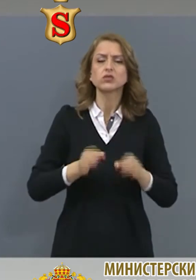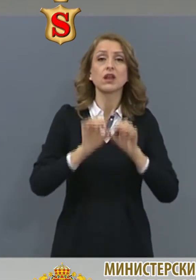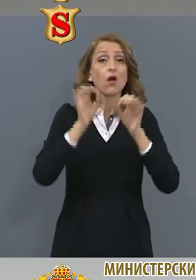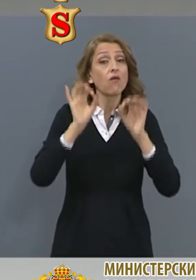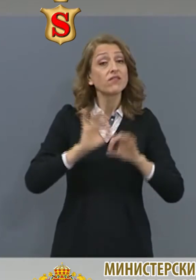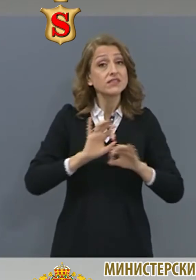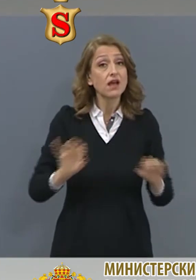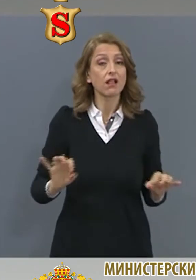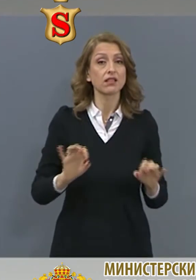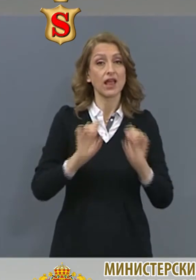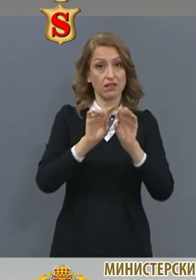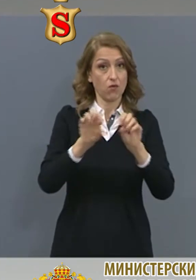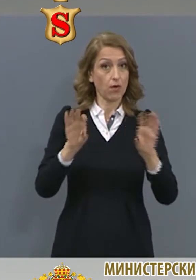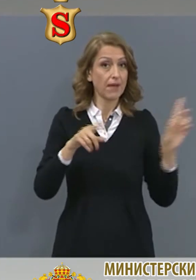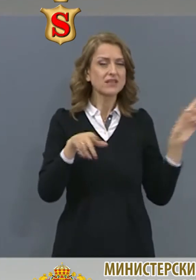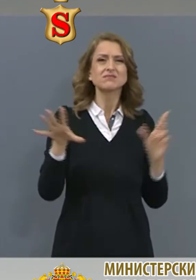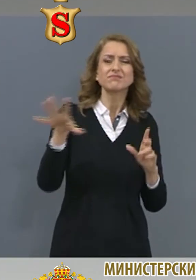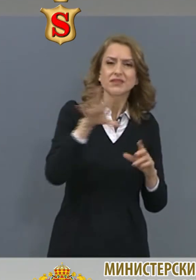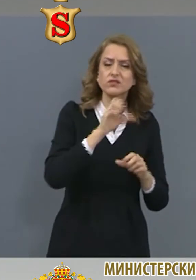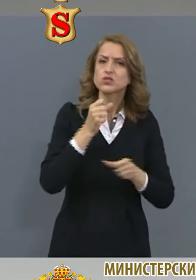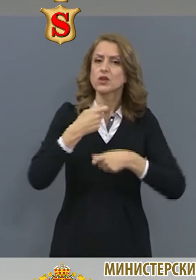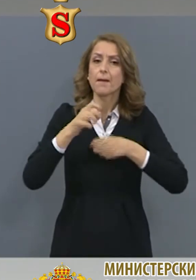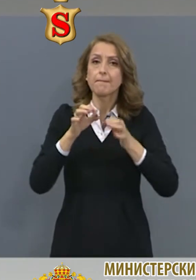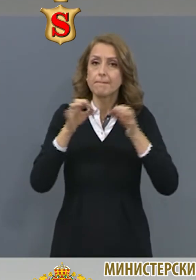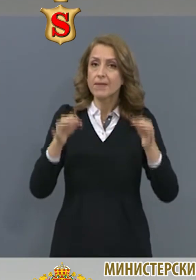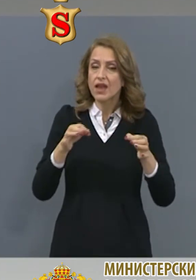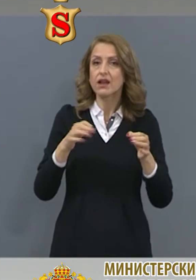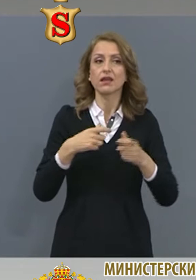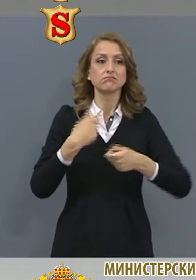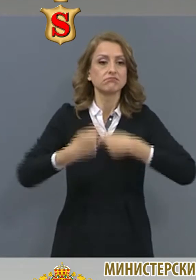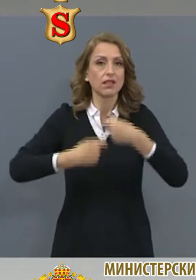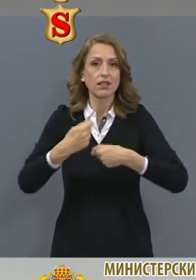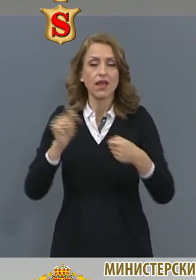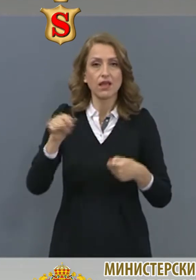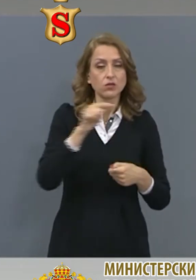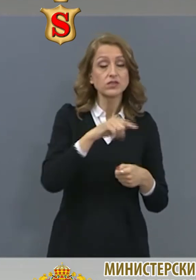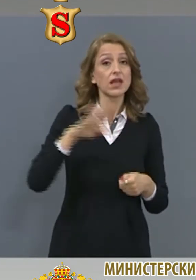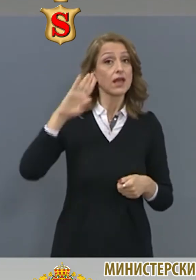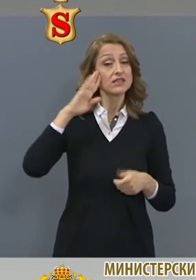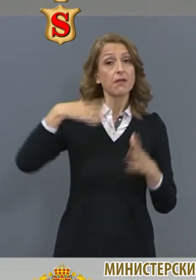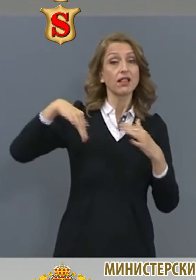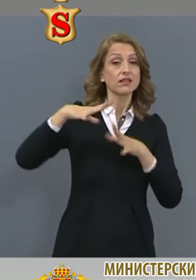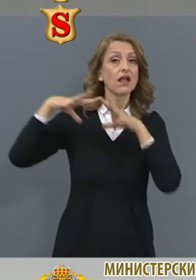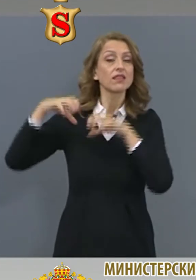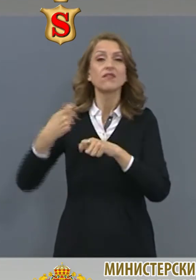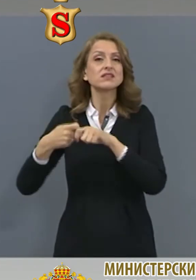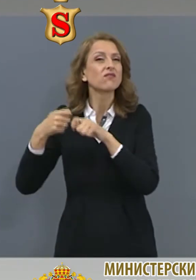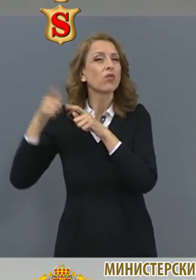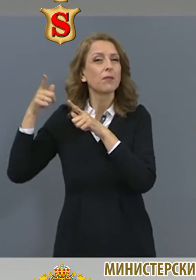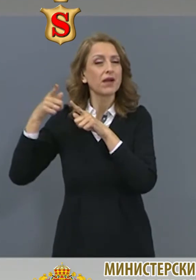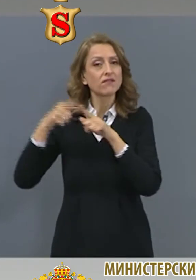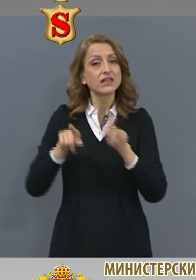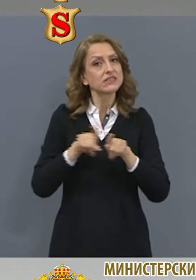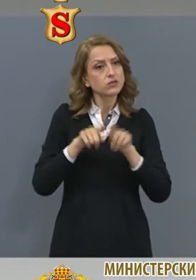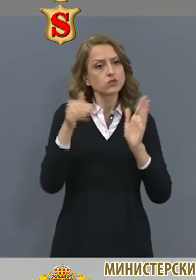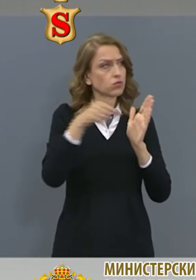информация за всички мерки, дейности предприятия от изпълнителната власт, както и документи,